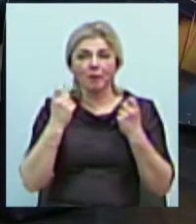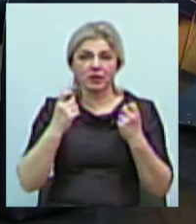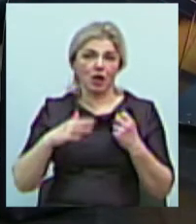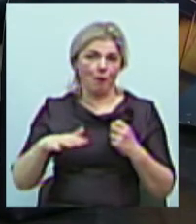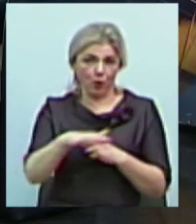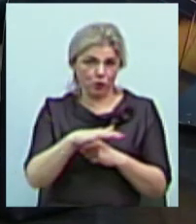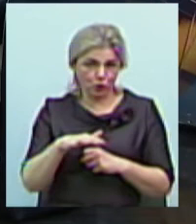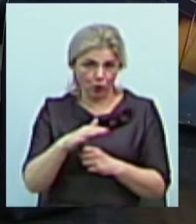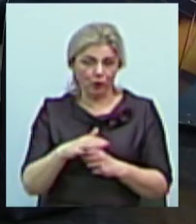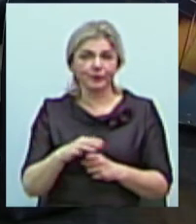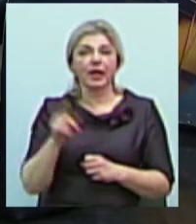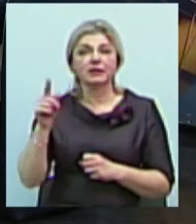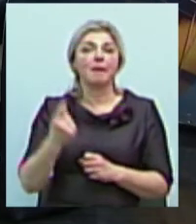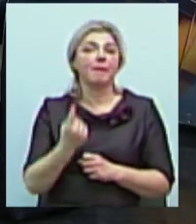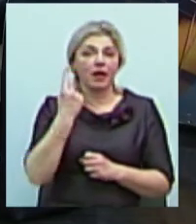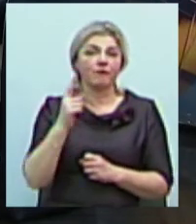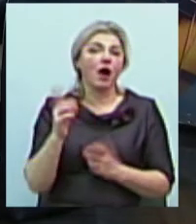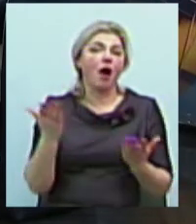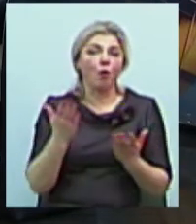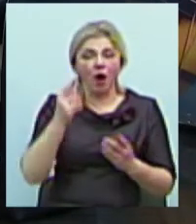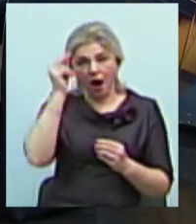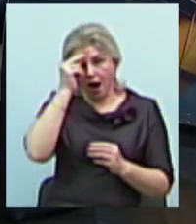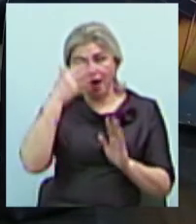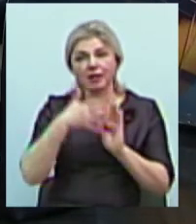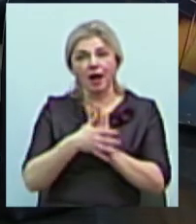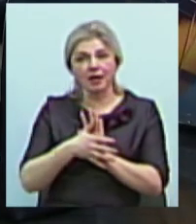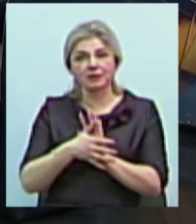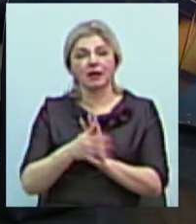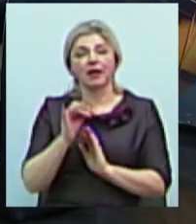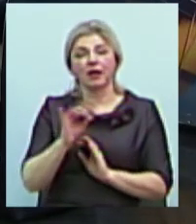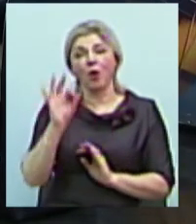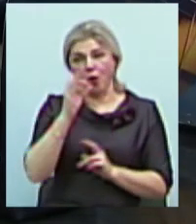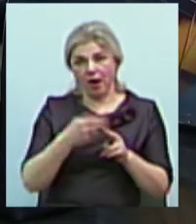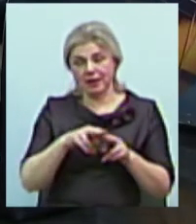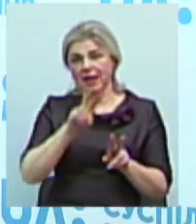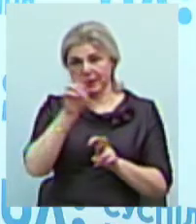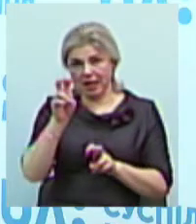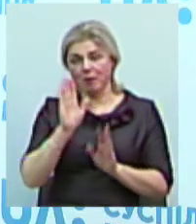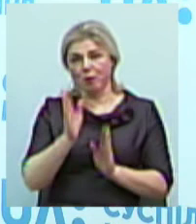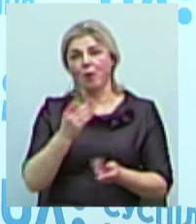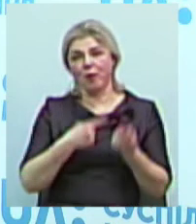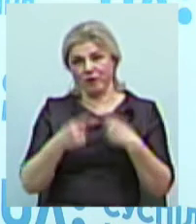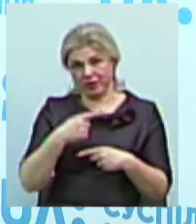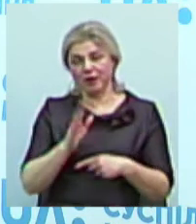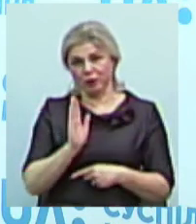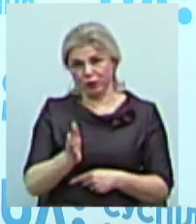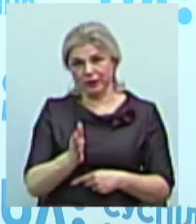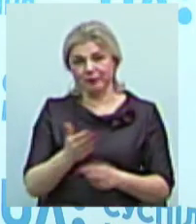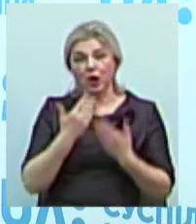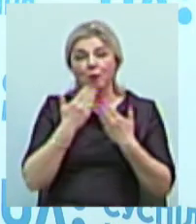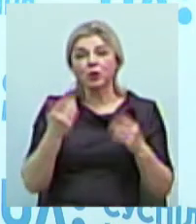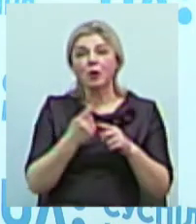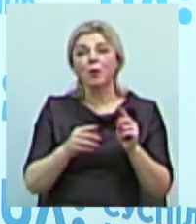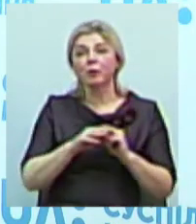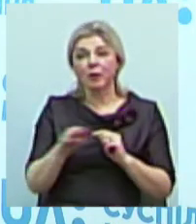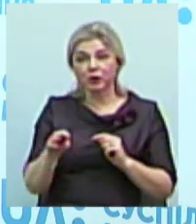нададуть, це якийсь аналіз. Значить, до цієї теми ще будемо повертатися. Останні пів хвилинки буквально напередодні,